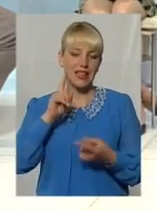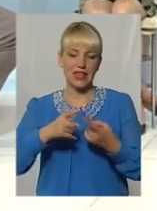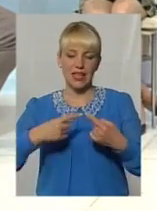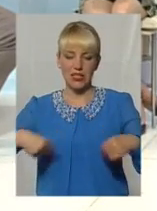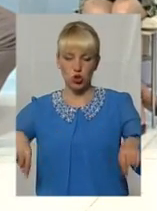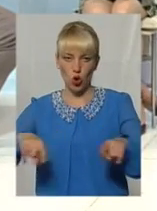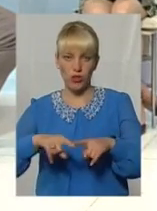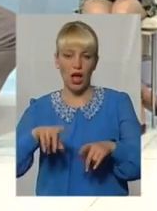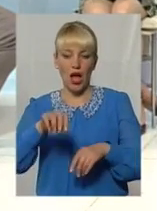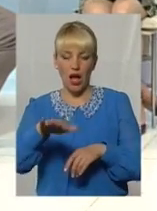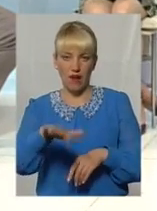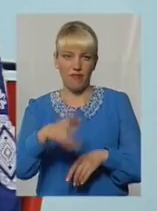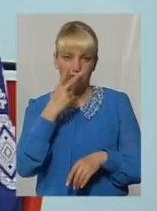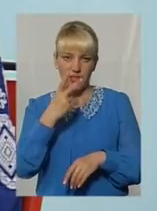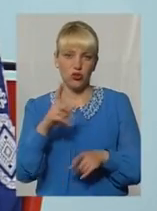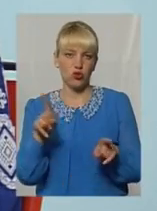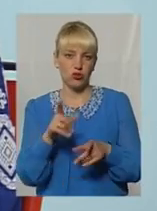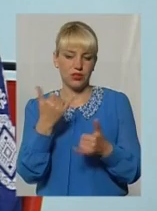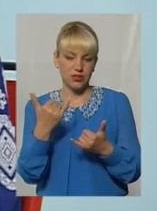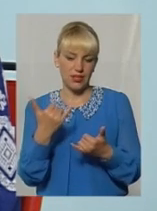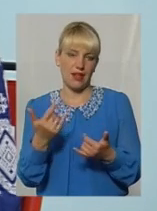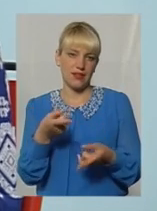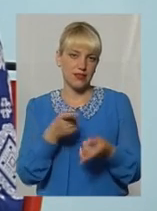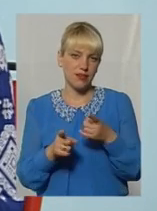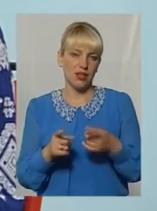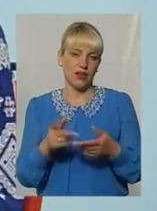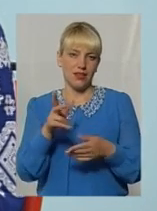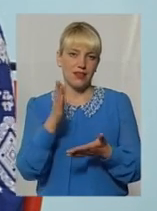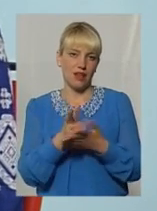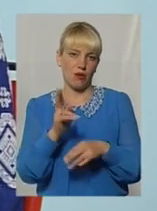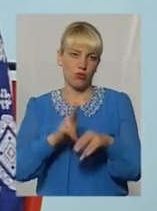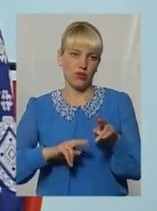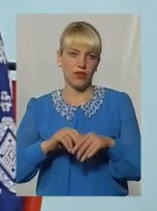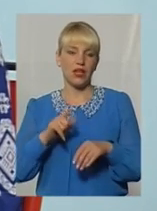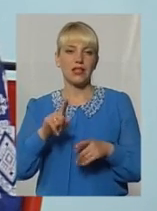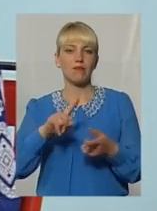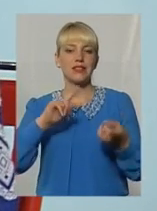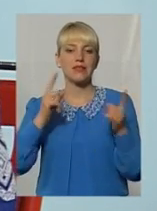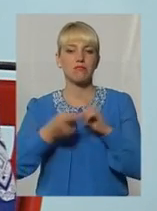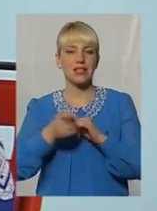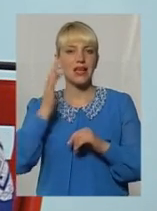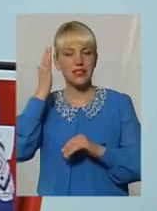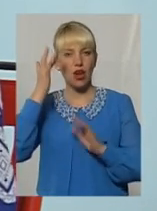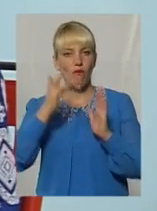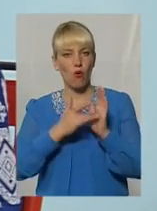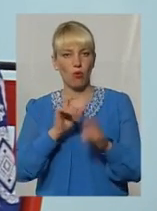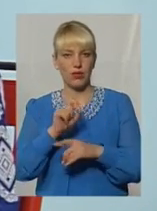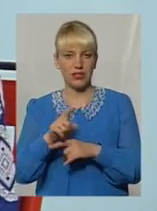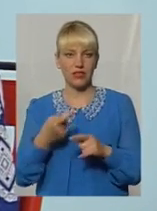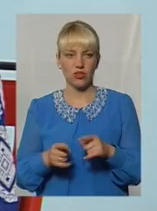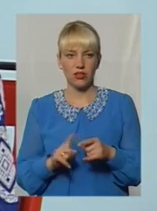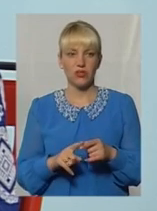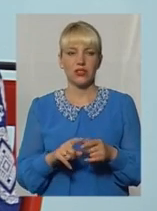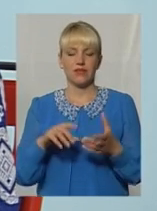бачимо будівництво, тому що відбулося зміни цільового призначення. Взагалі, на жаль, зміни цільового призначення у цих ділянок